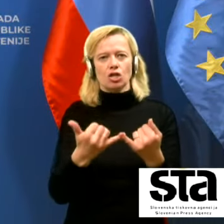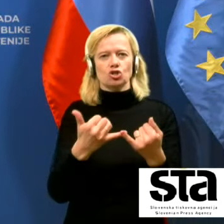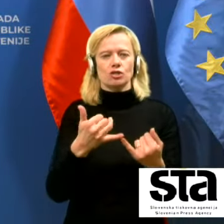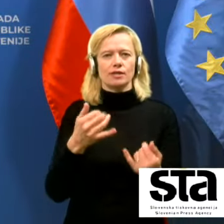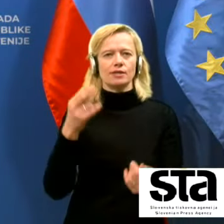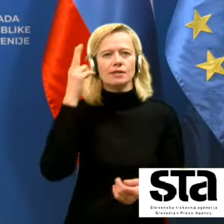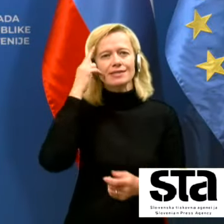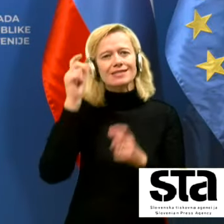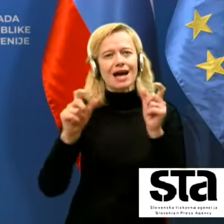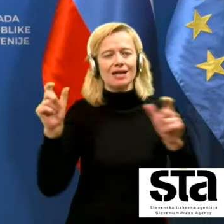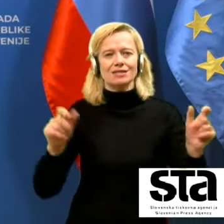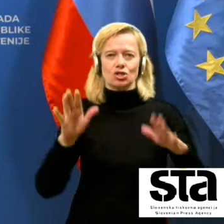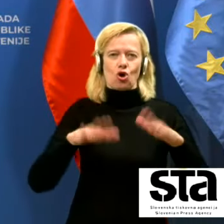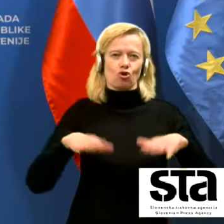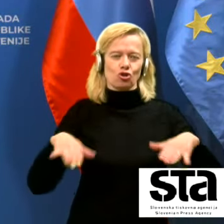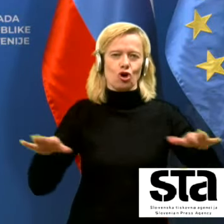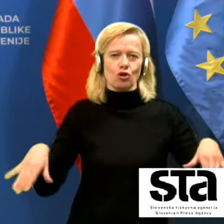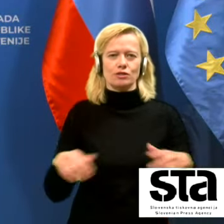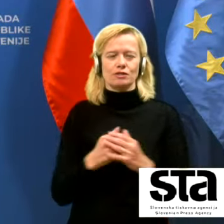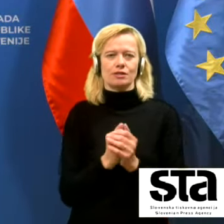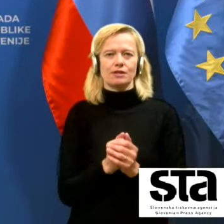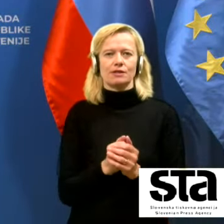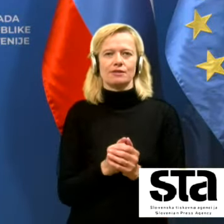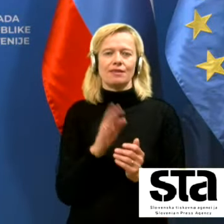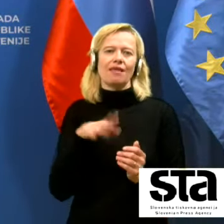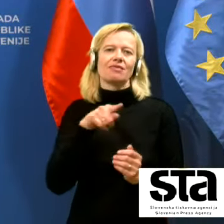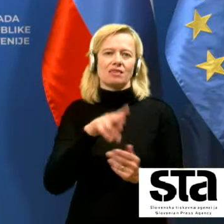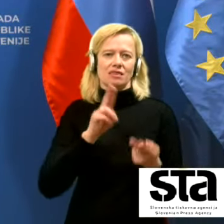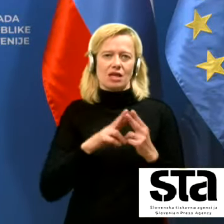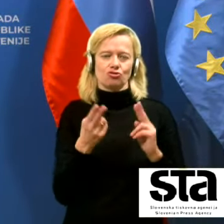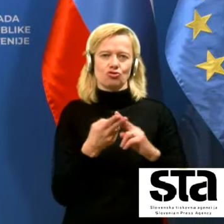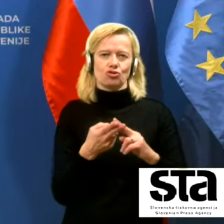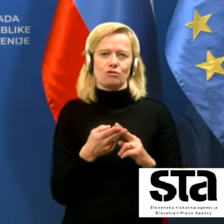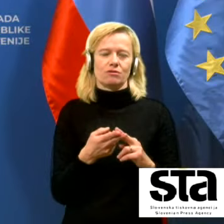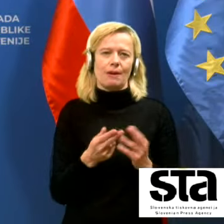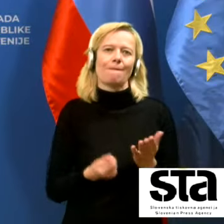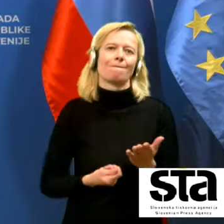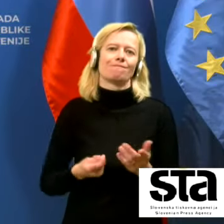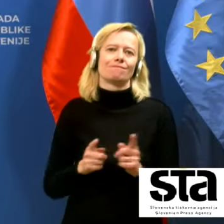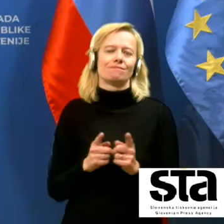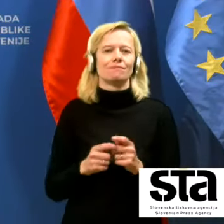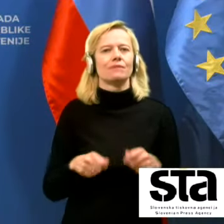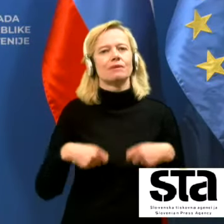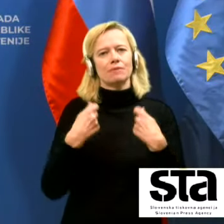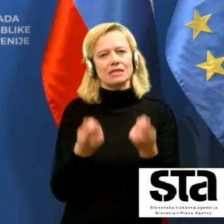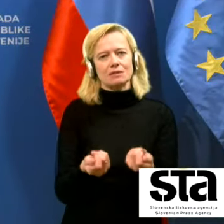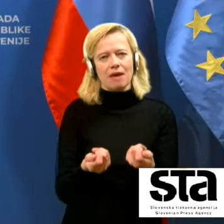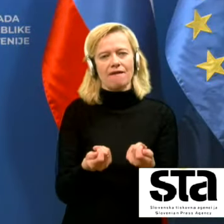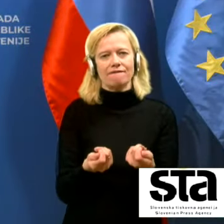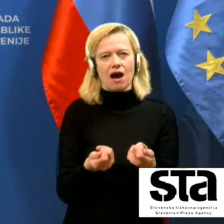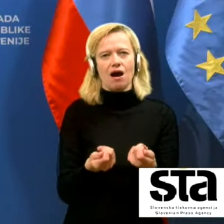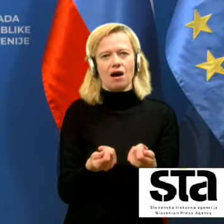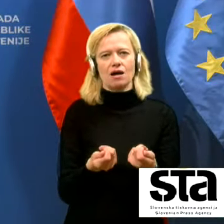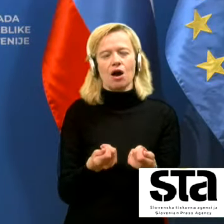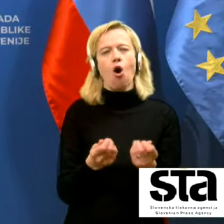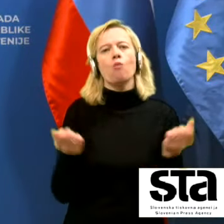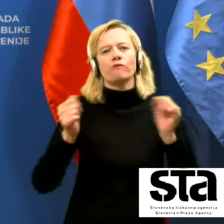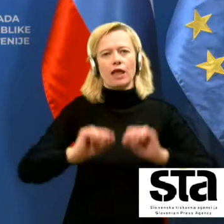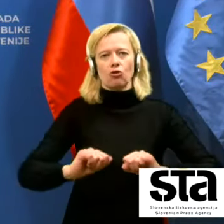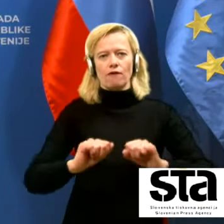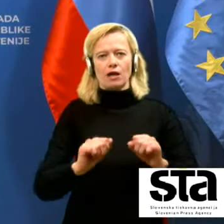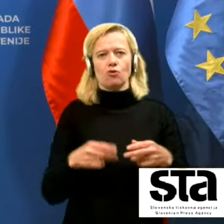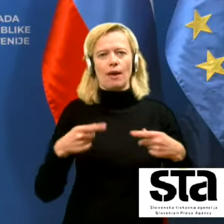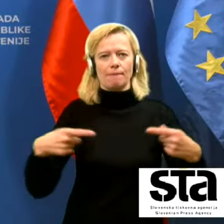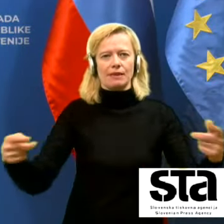znanci, otroci in s tem, sveda, prispeva k obladovanju epidemije. Zdaj, kar se